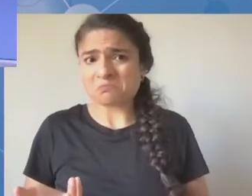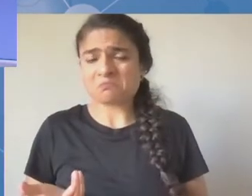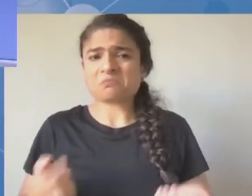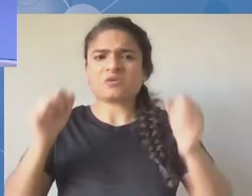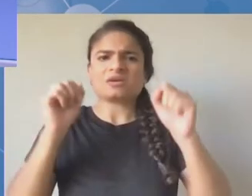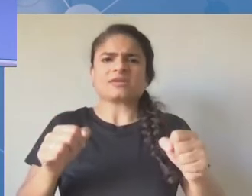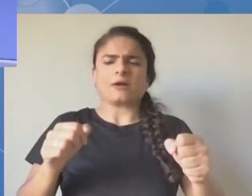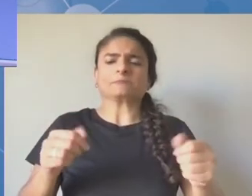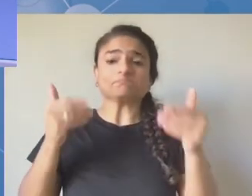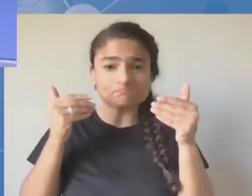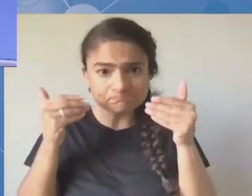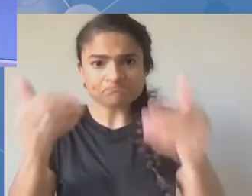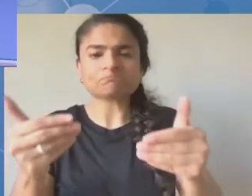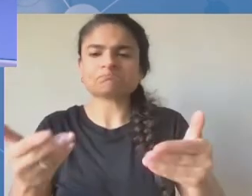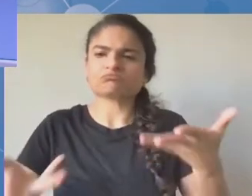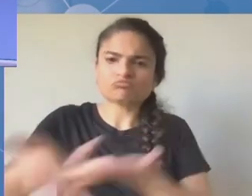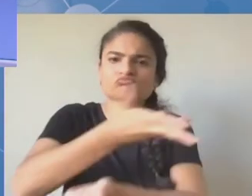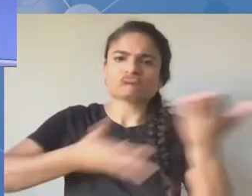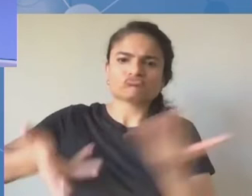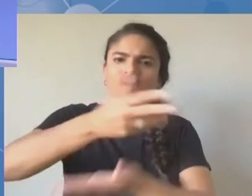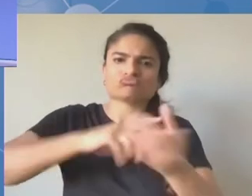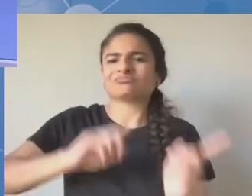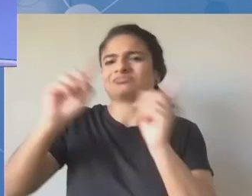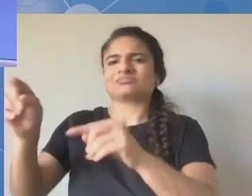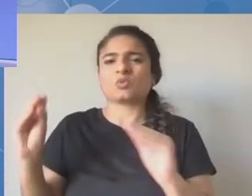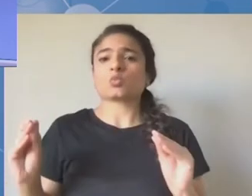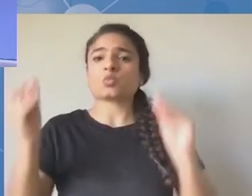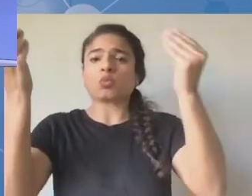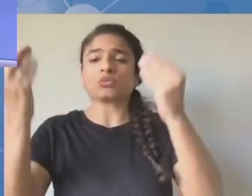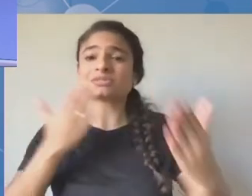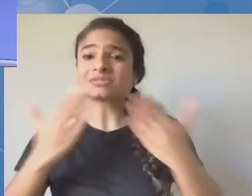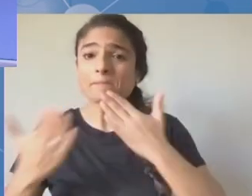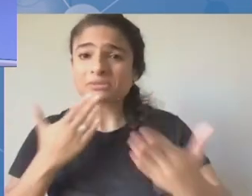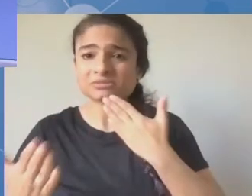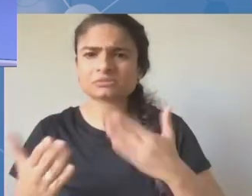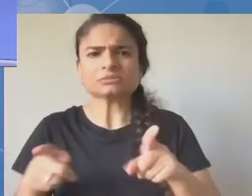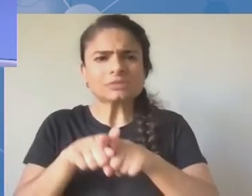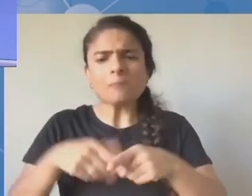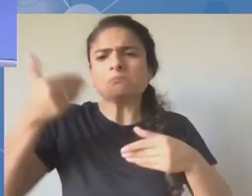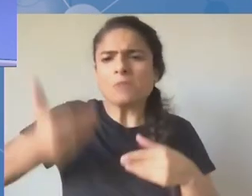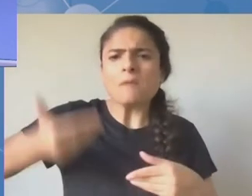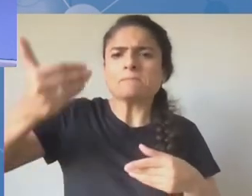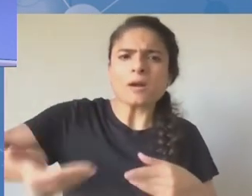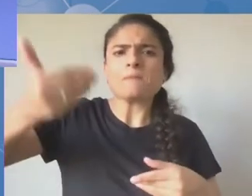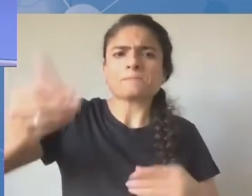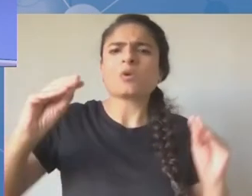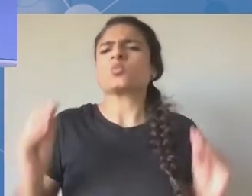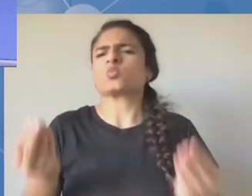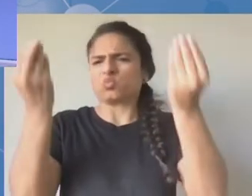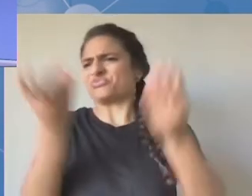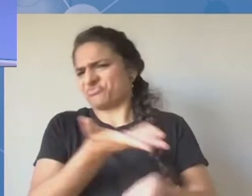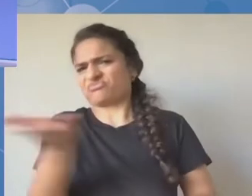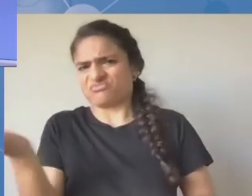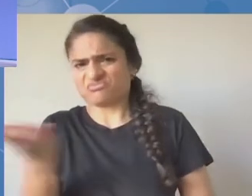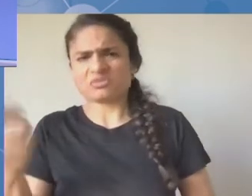Myślę, że podczas szczytu młodzieży trzeba oddać głos ludziom młodym